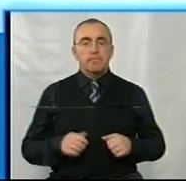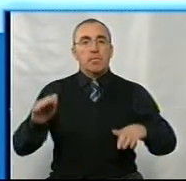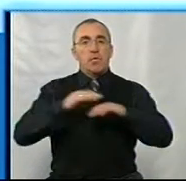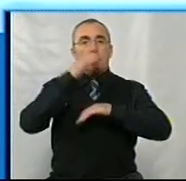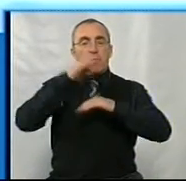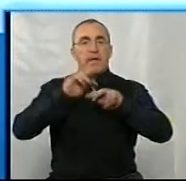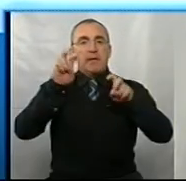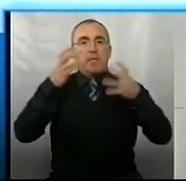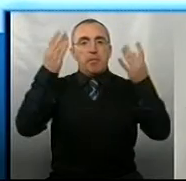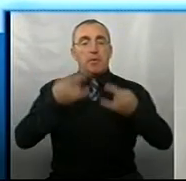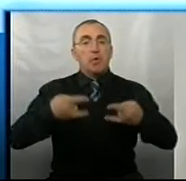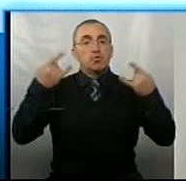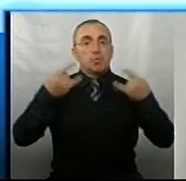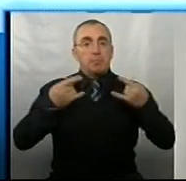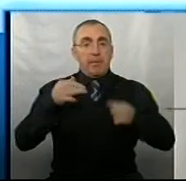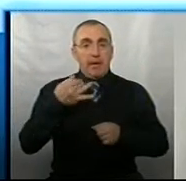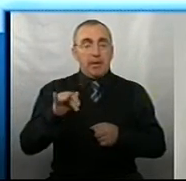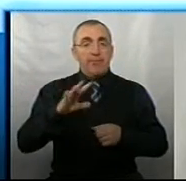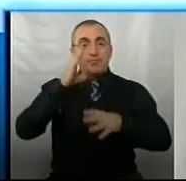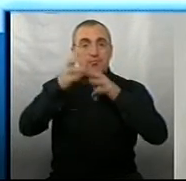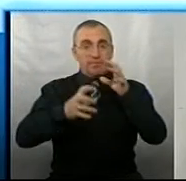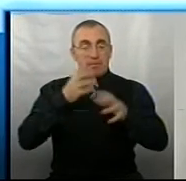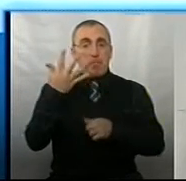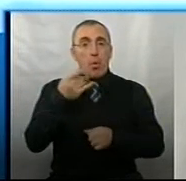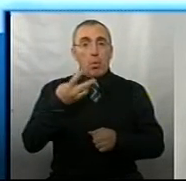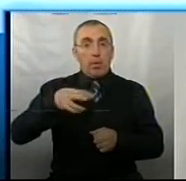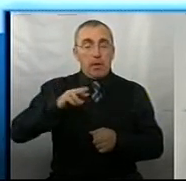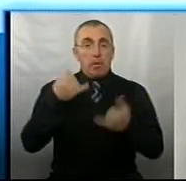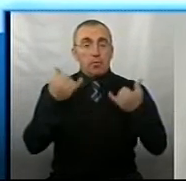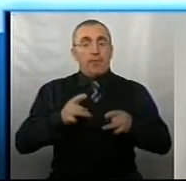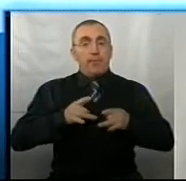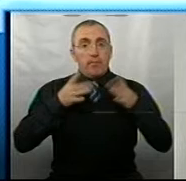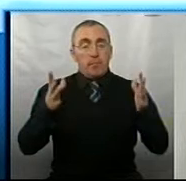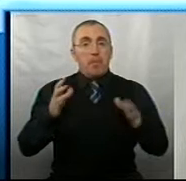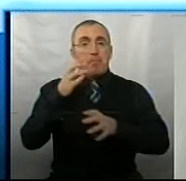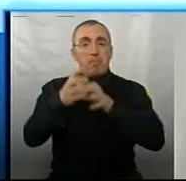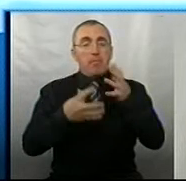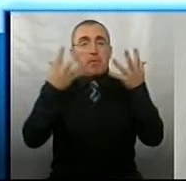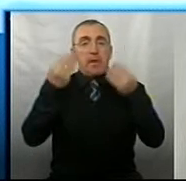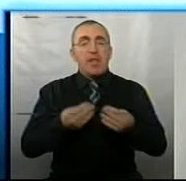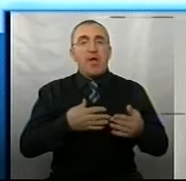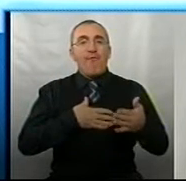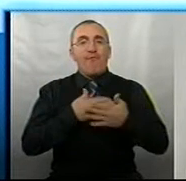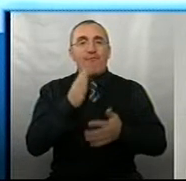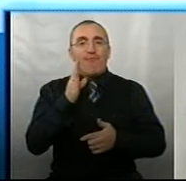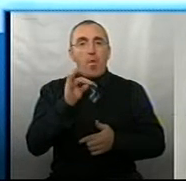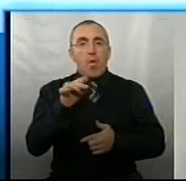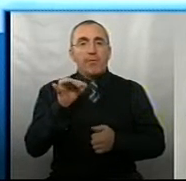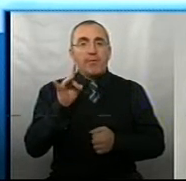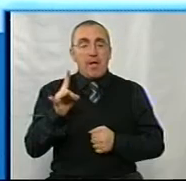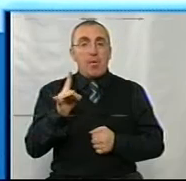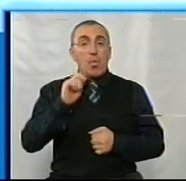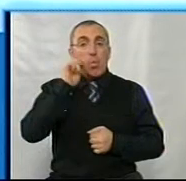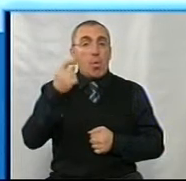Добрий вечір, тема дня. На Суспільному у всьому світі. 5 грудня сьогодні відзначають Міжнародний день волонтера. Україна –